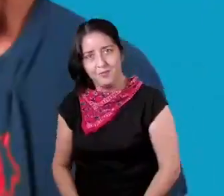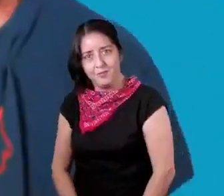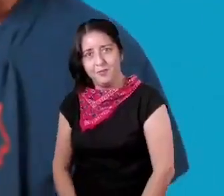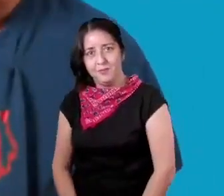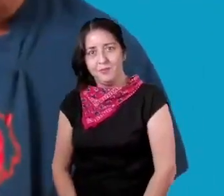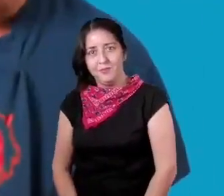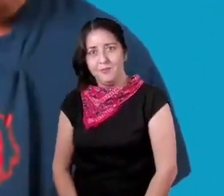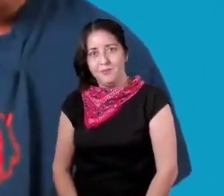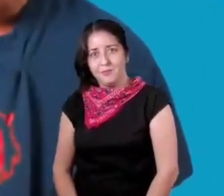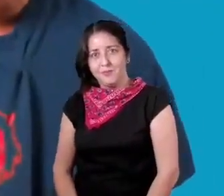¿En serio?